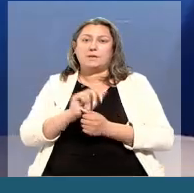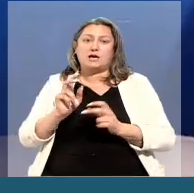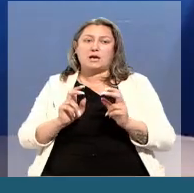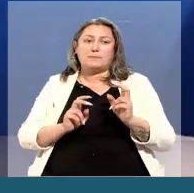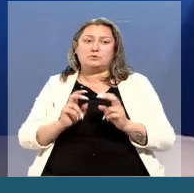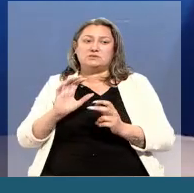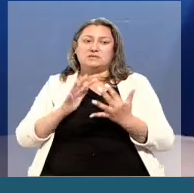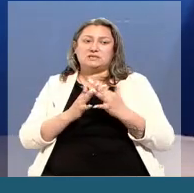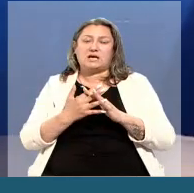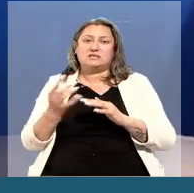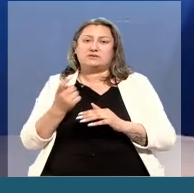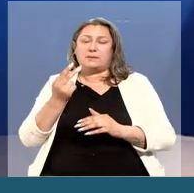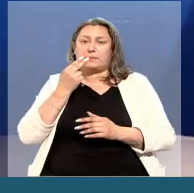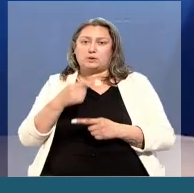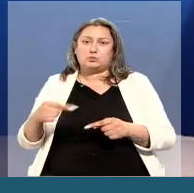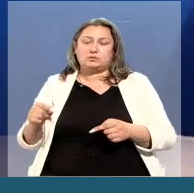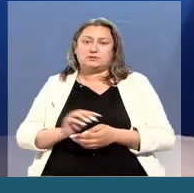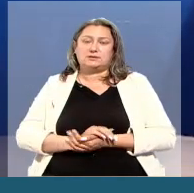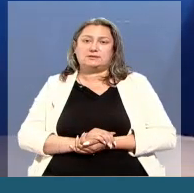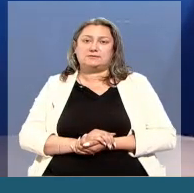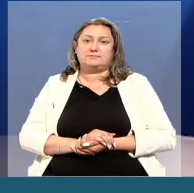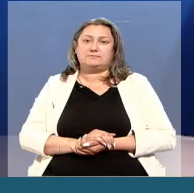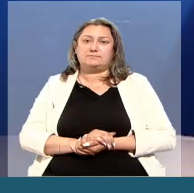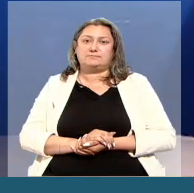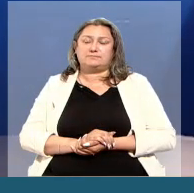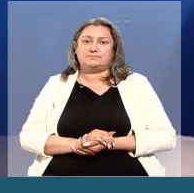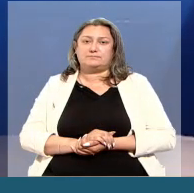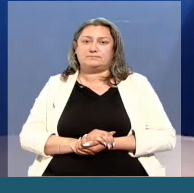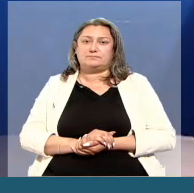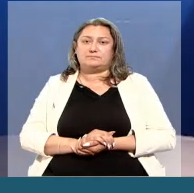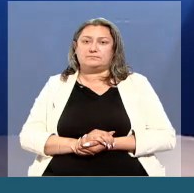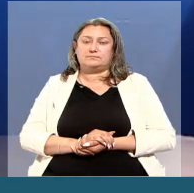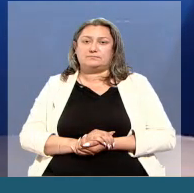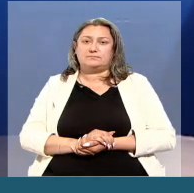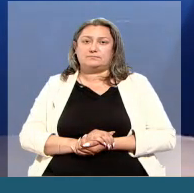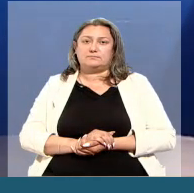экономикалық дамуына серпін бермек. Күлсізім шоққанғызы Алексей Руденко, Қостанай Телернасы.